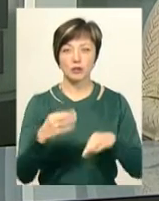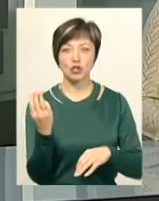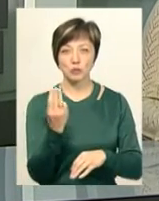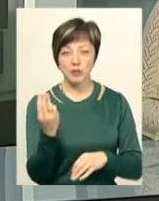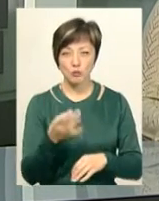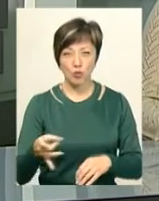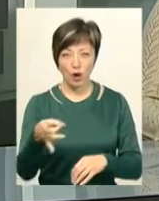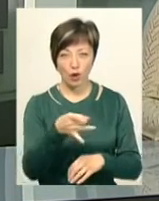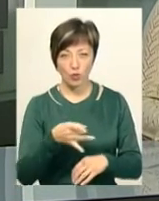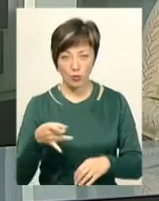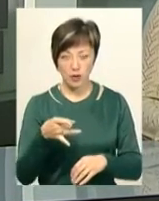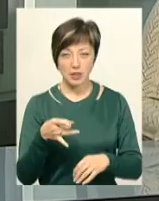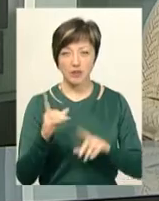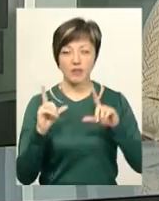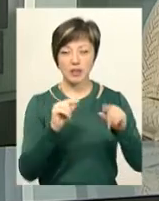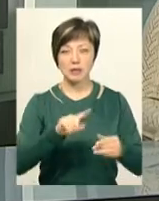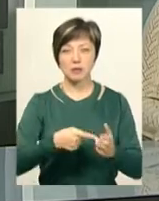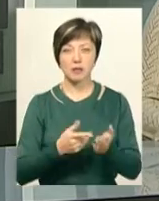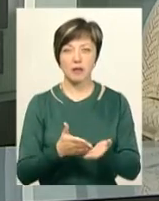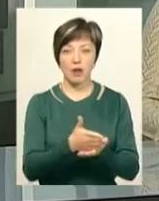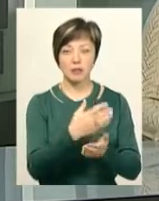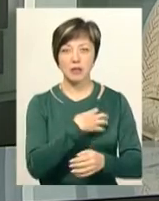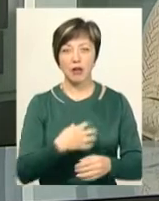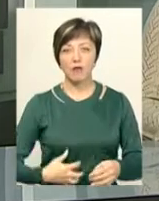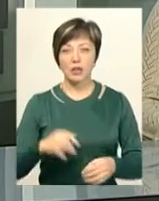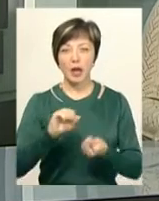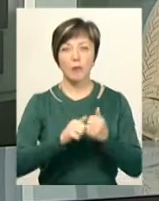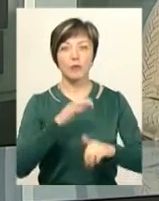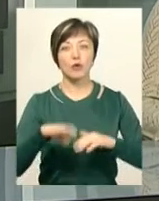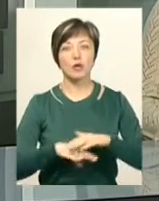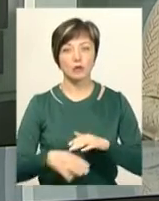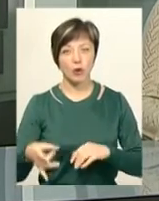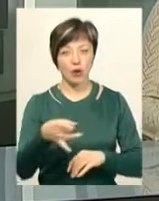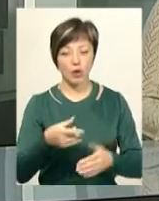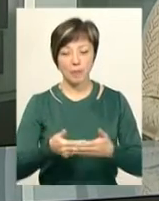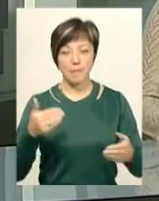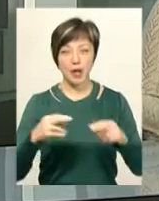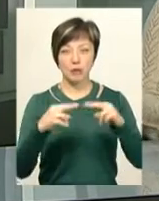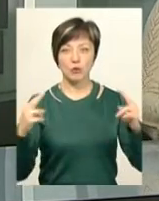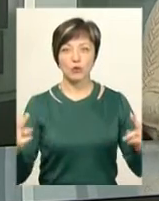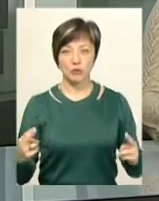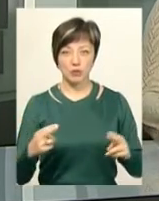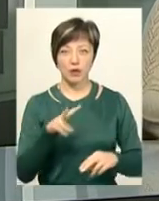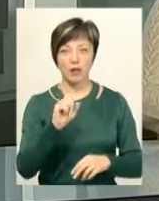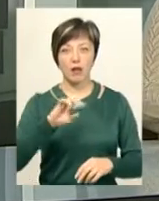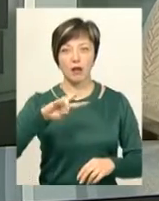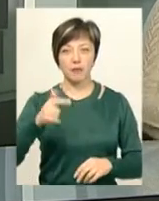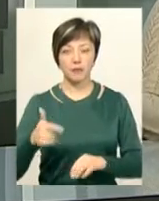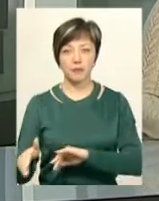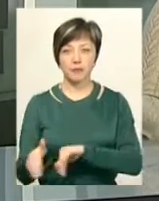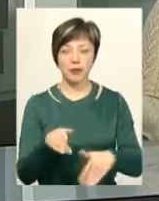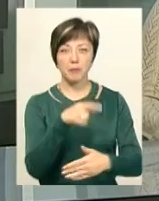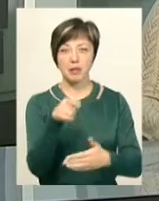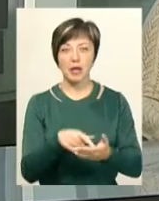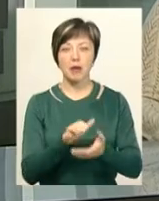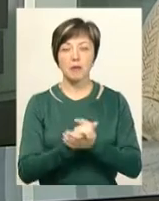Шепетівському районі, це виїзд з міста з напрямку Уславута та у Кам'яць-Подільському районі перед мостом Стрімка-Лань. Питання